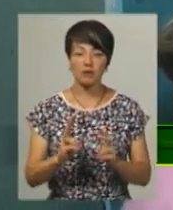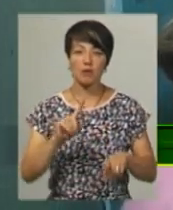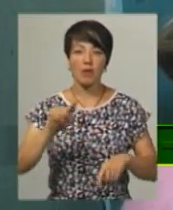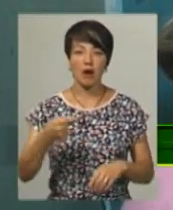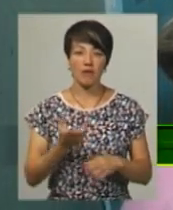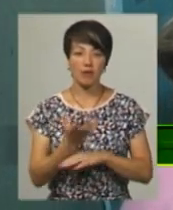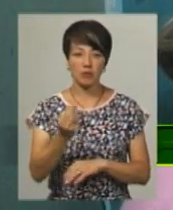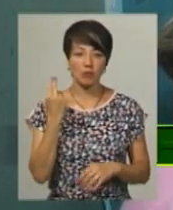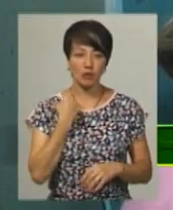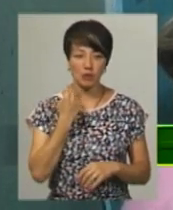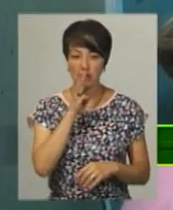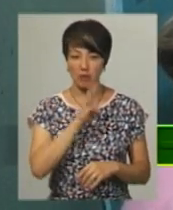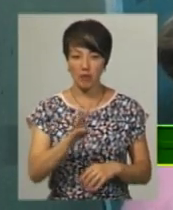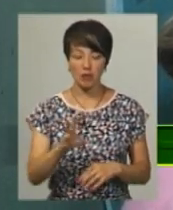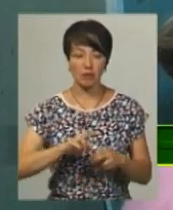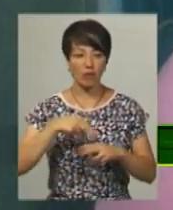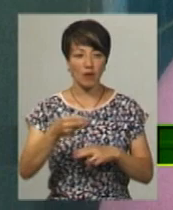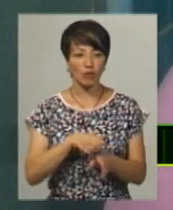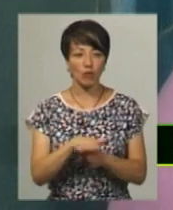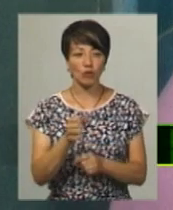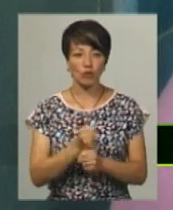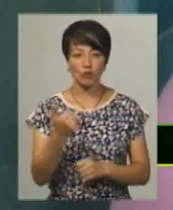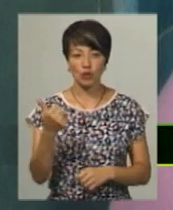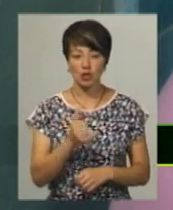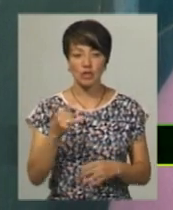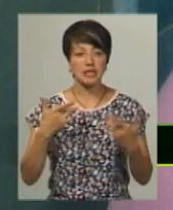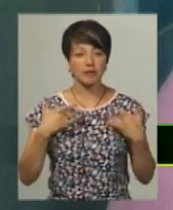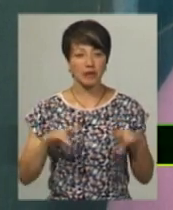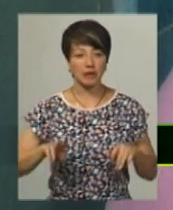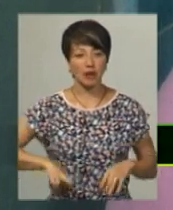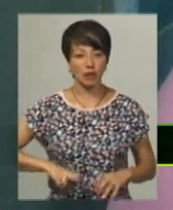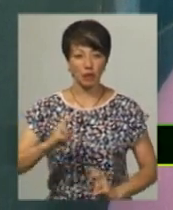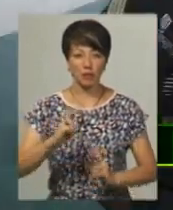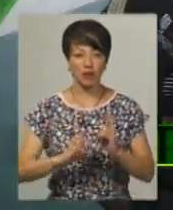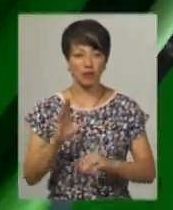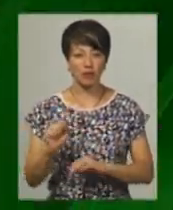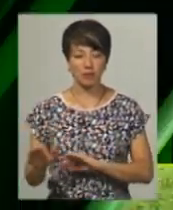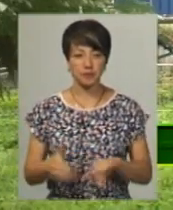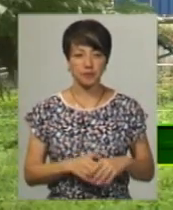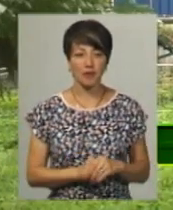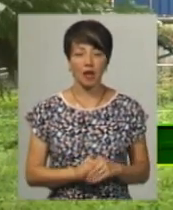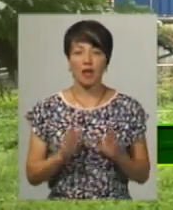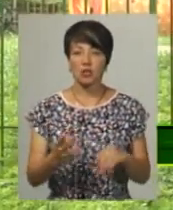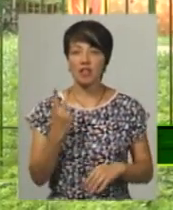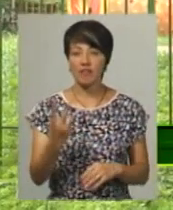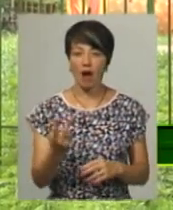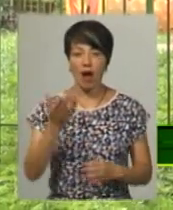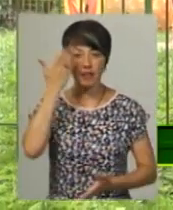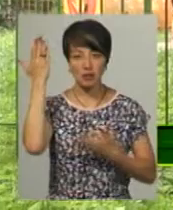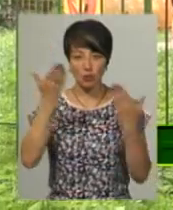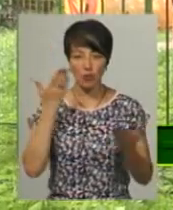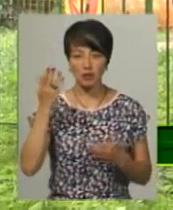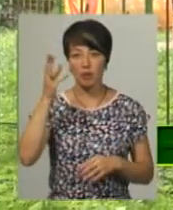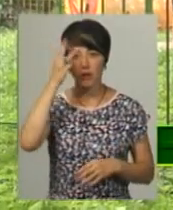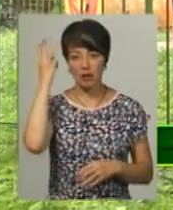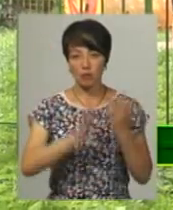вимагають виплати заборгованої зарплати, поведення повного робочого тижня та звільнення директора підприємства. Лише два атракціони Хмельницького парку